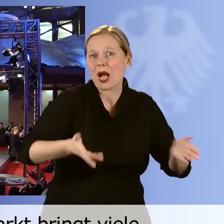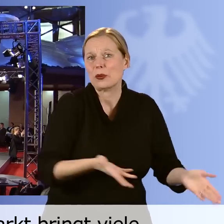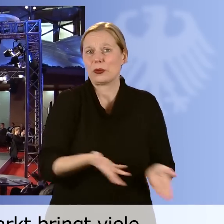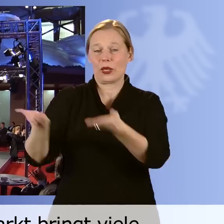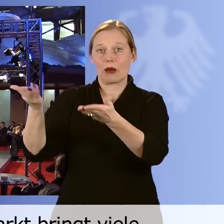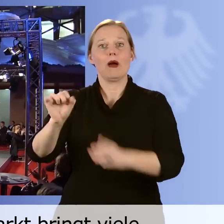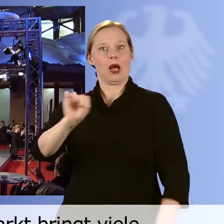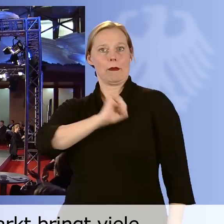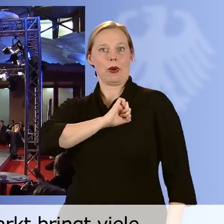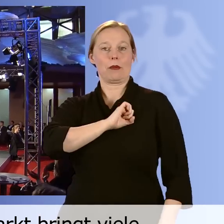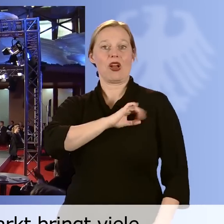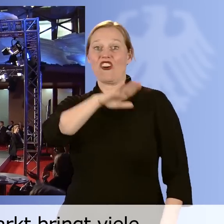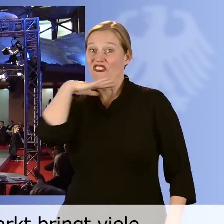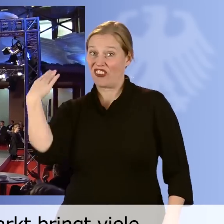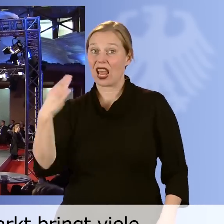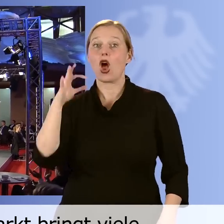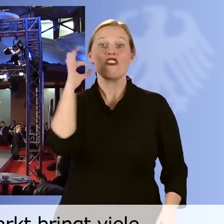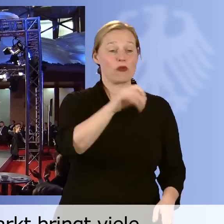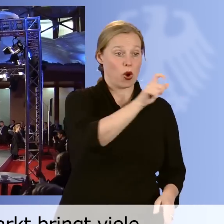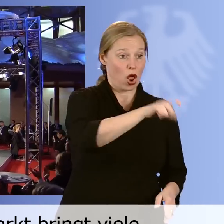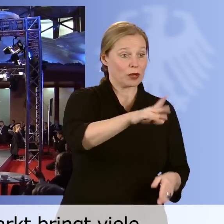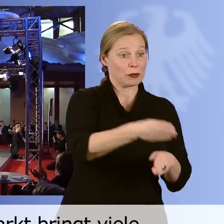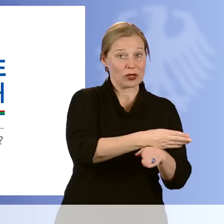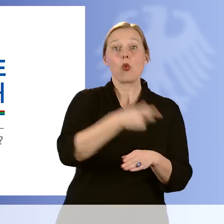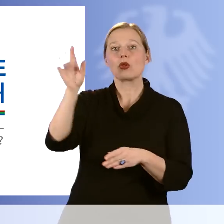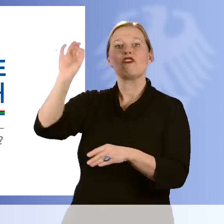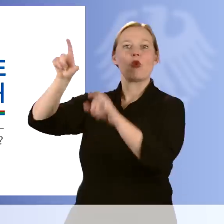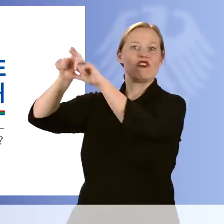bringt viele Vorteile für Beschäftigte und Unternehmen.